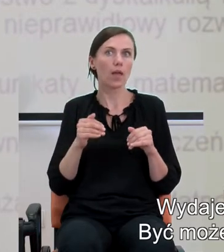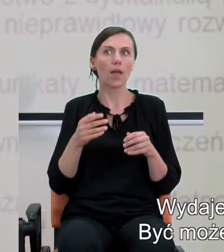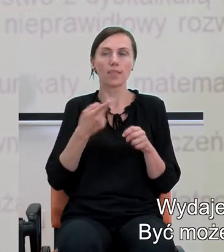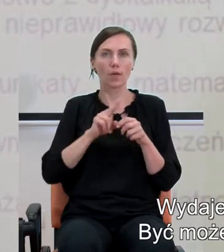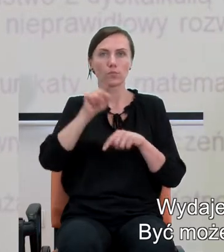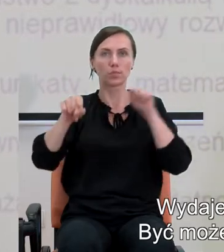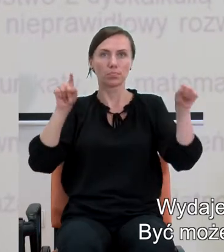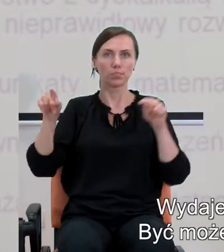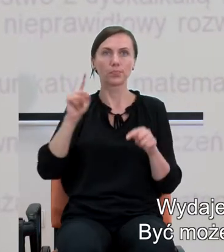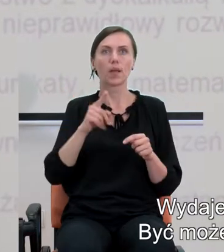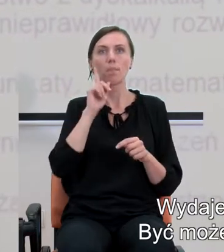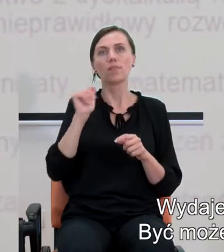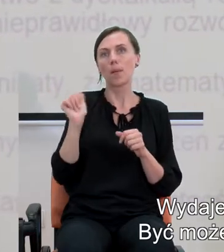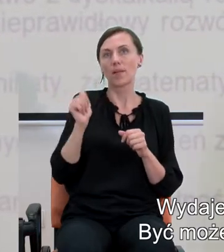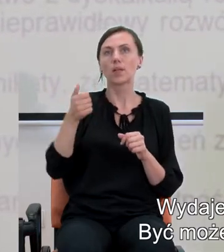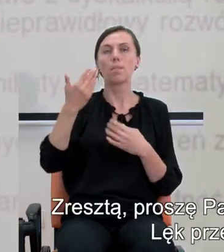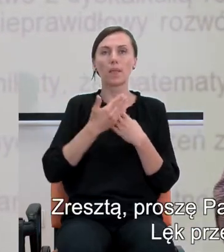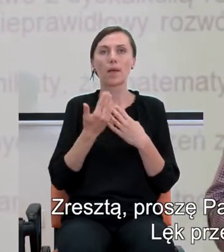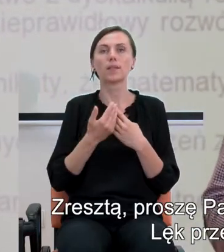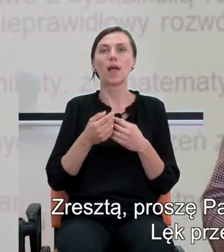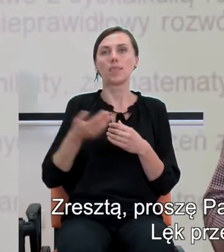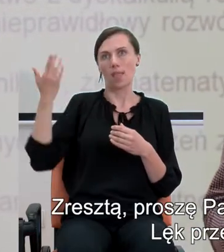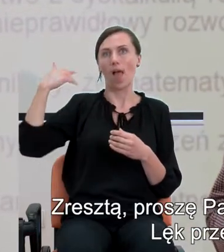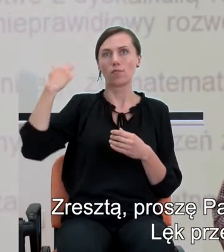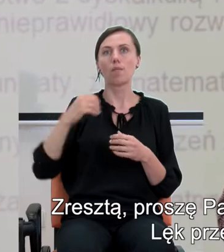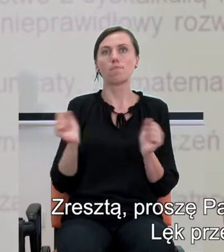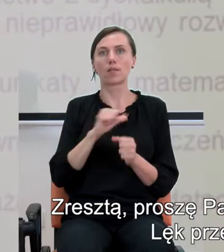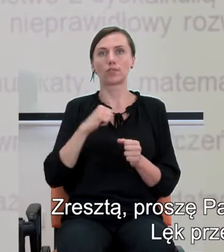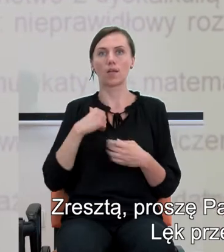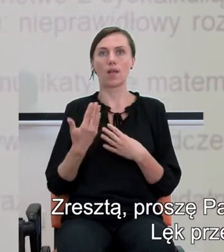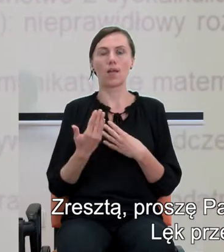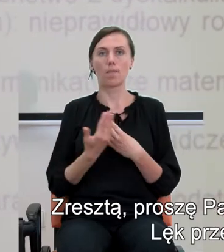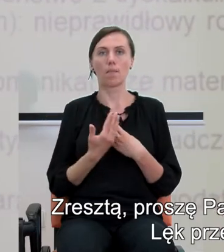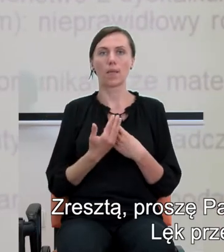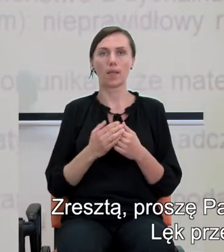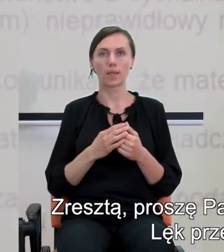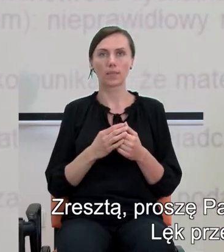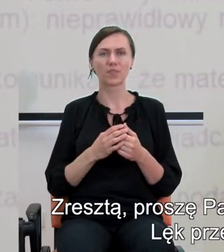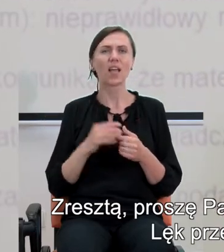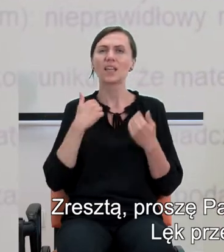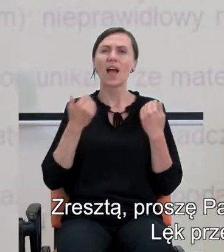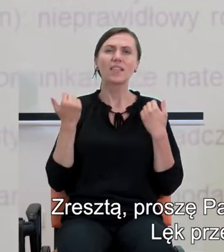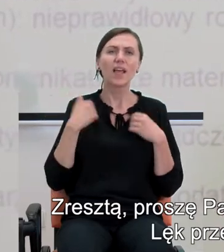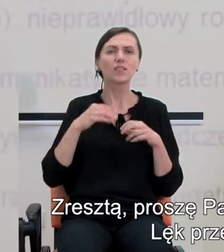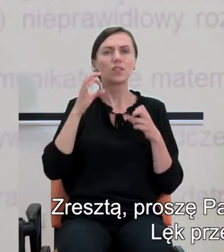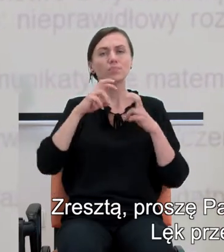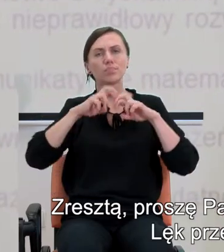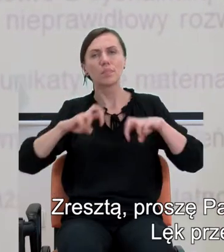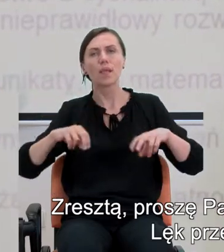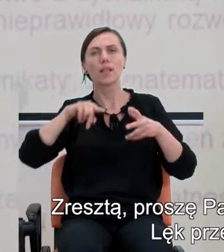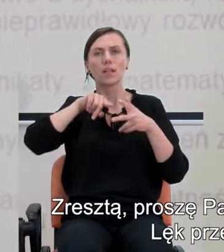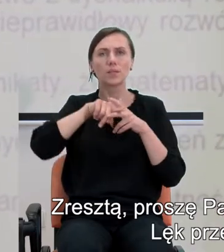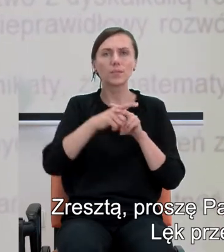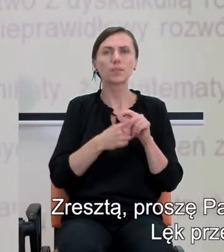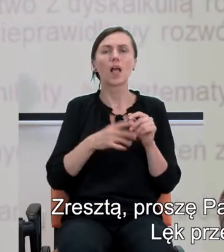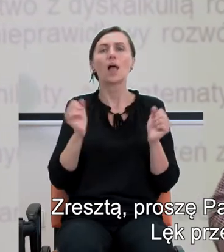niektórzy profesjonaliści obawiają się. Zresztą, proszę Państwa, nie chcę wchodzić w narzędzia diagnostyczne.